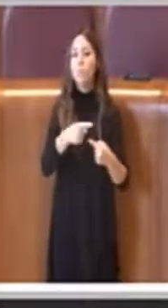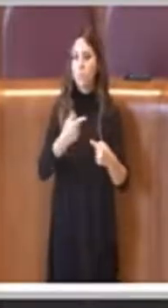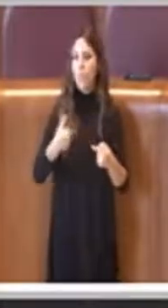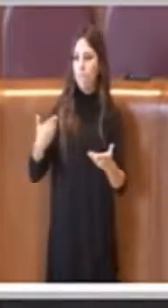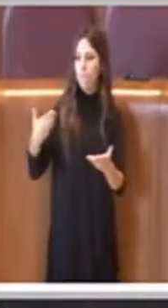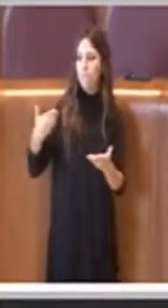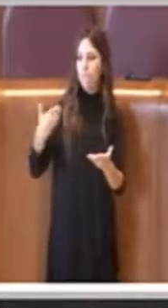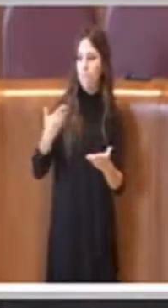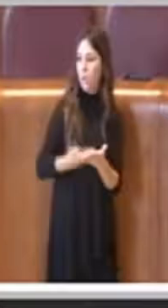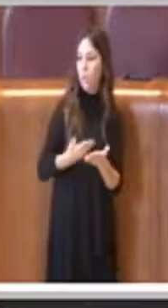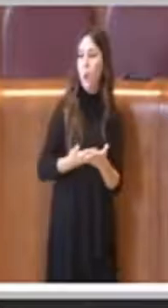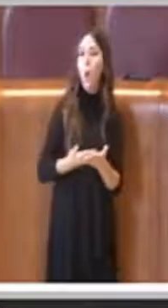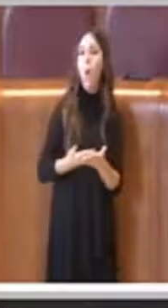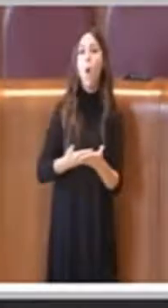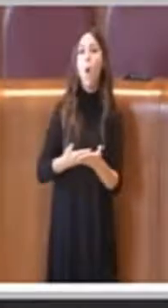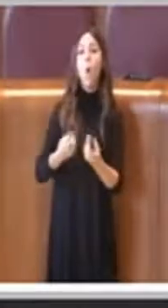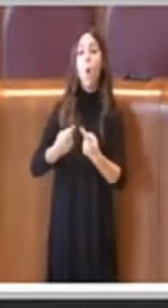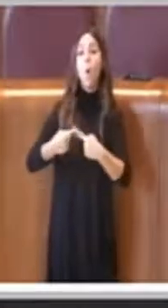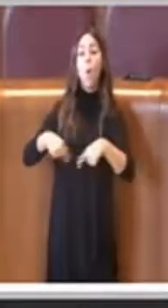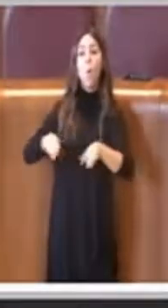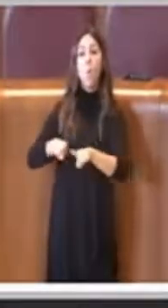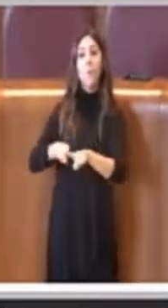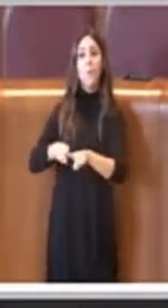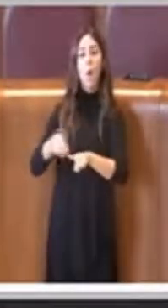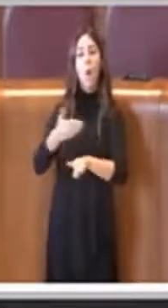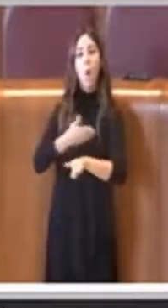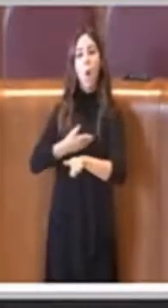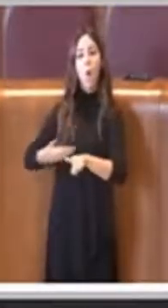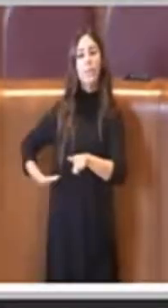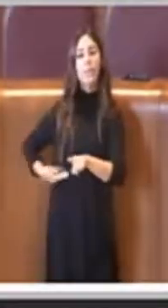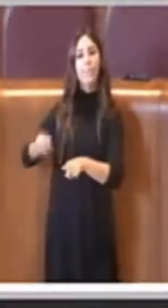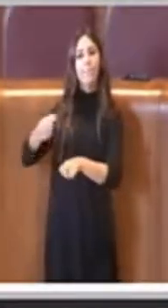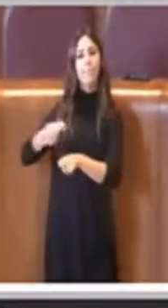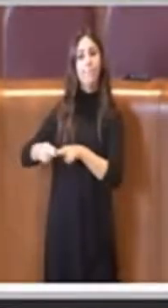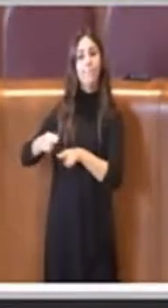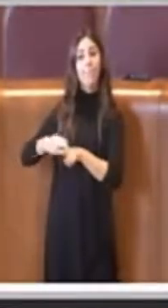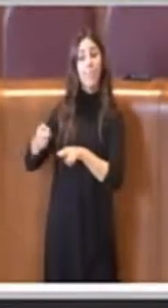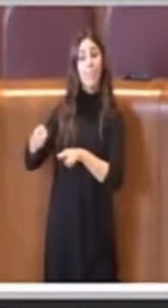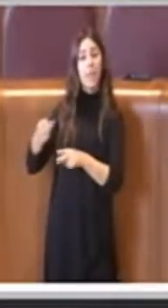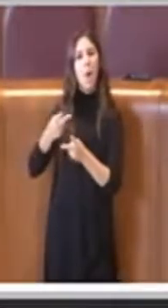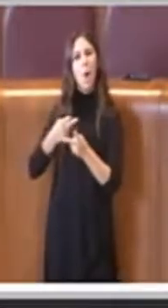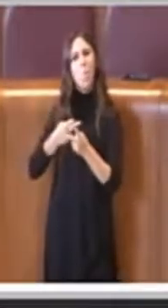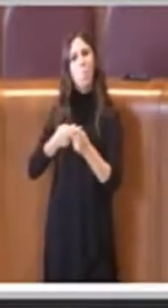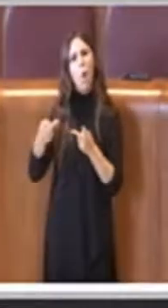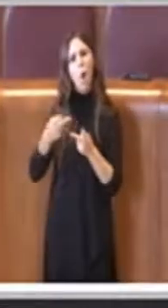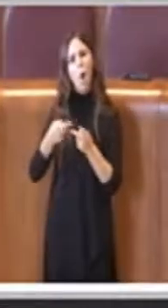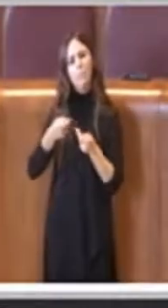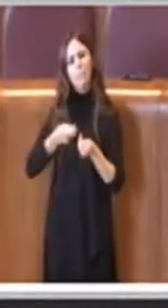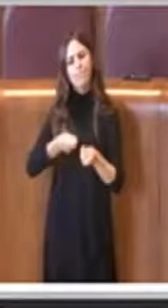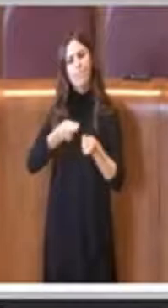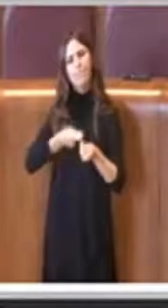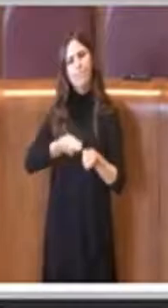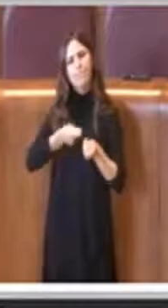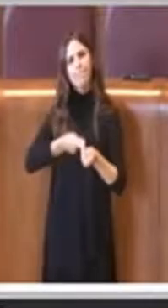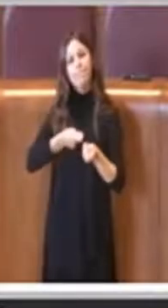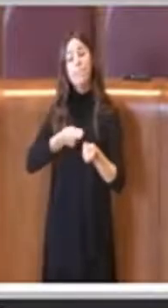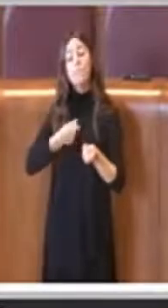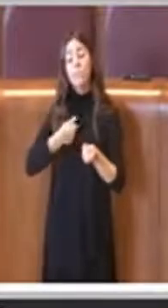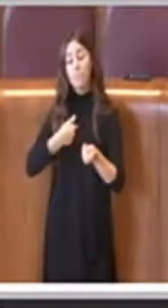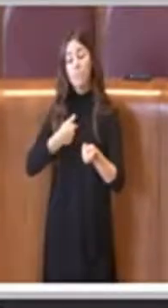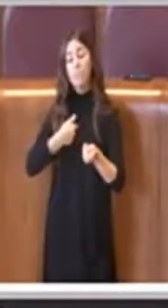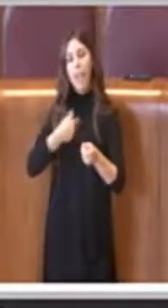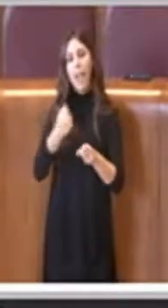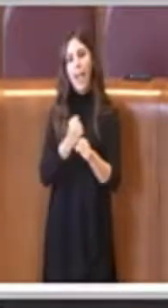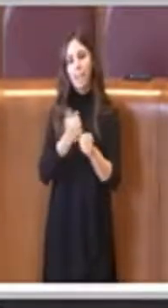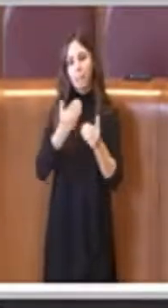commissione, dalla consigliere Ferrara, proprio per cercare di proseguire questo percorso